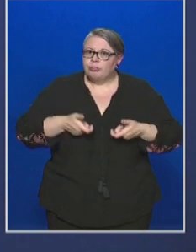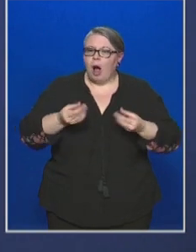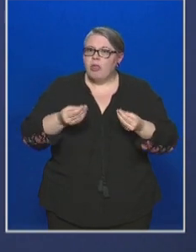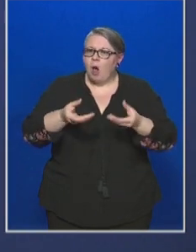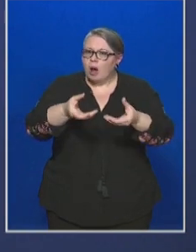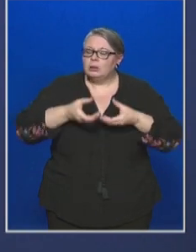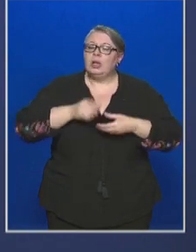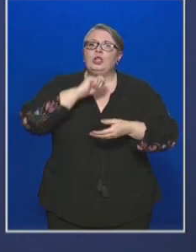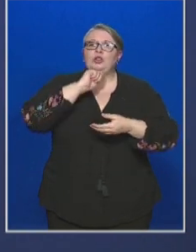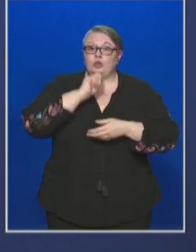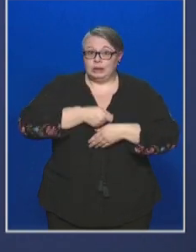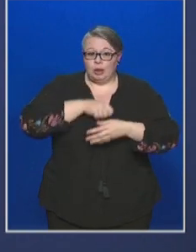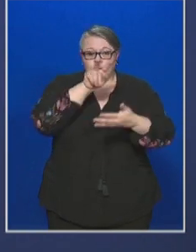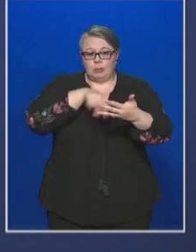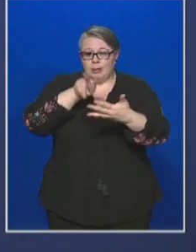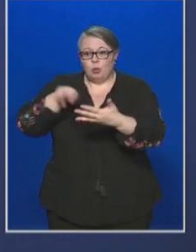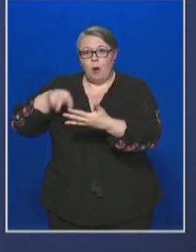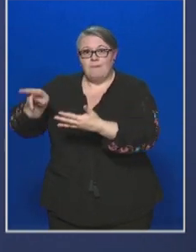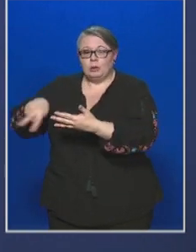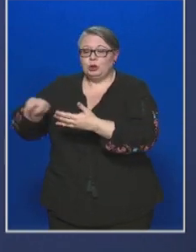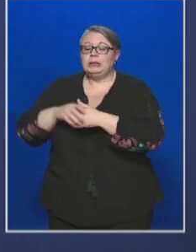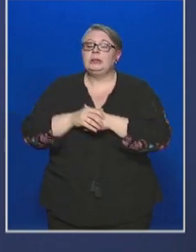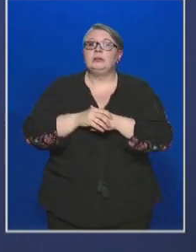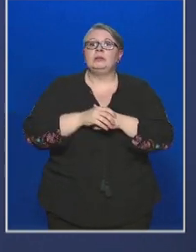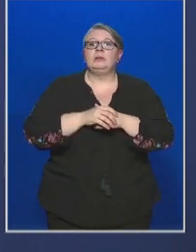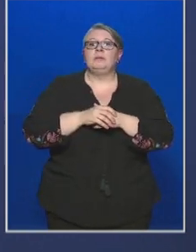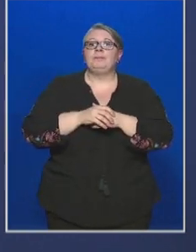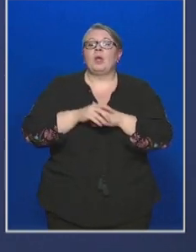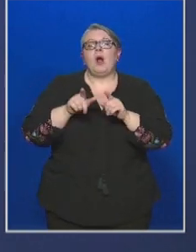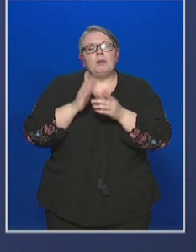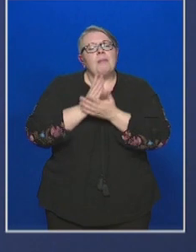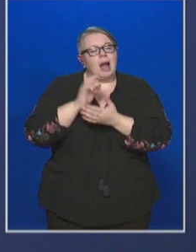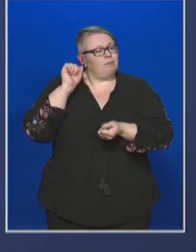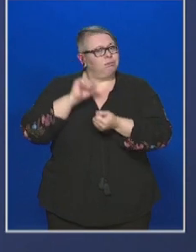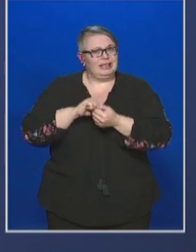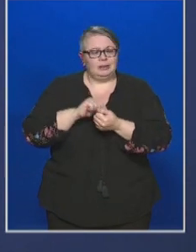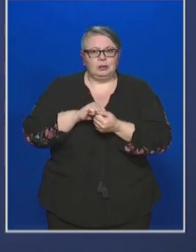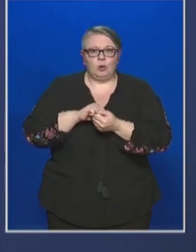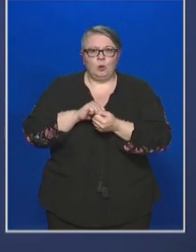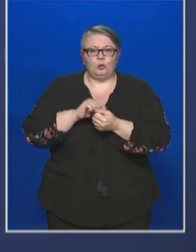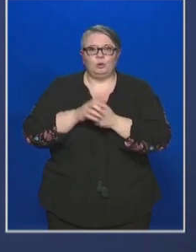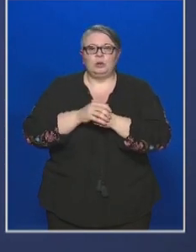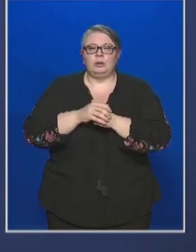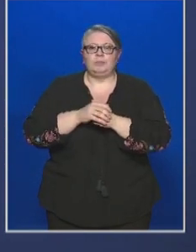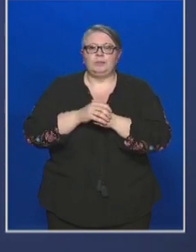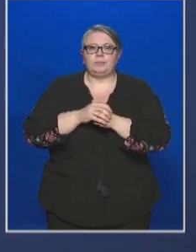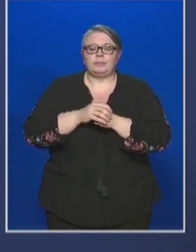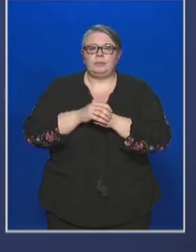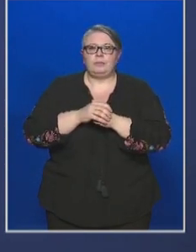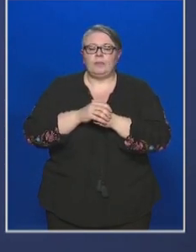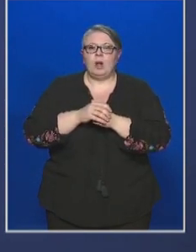Sikerült ezt áttekintenünk. Annyi bizonyos, hogy a